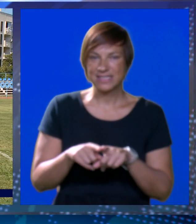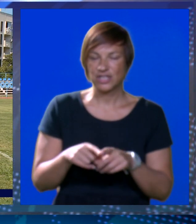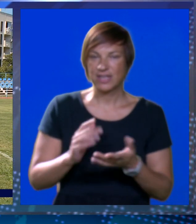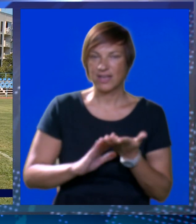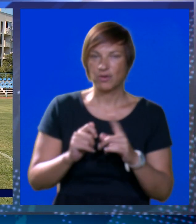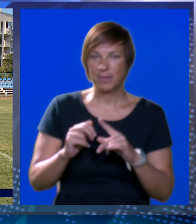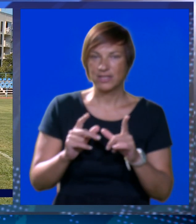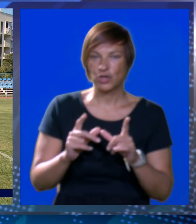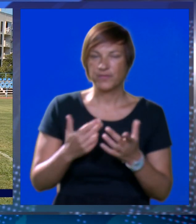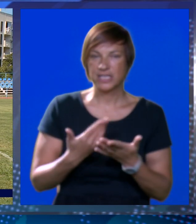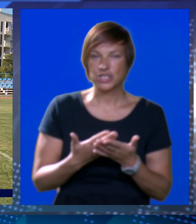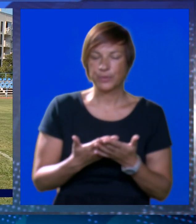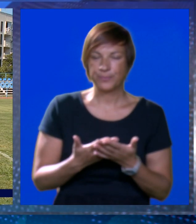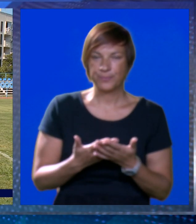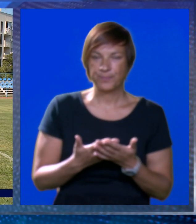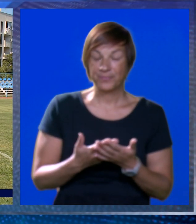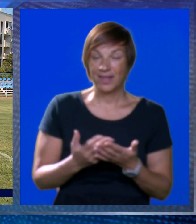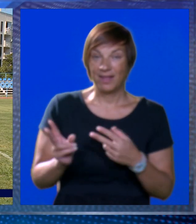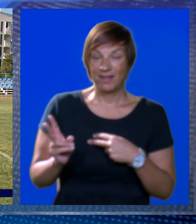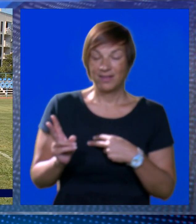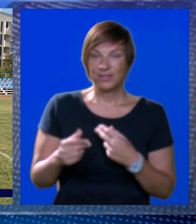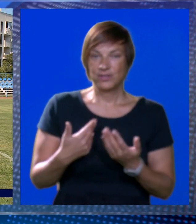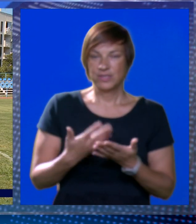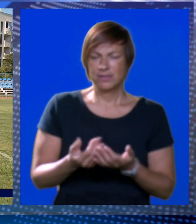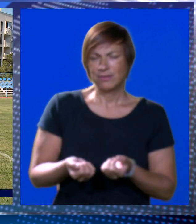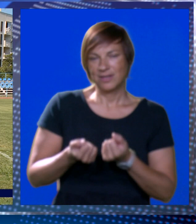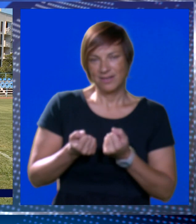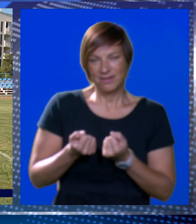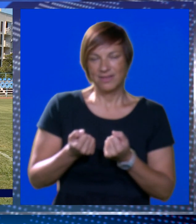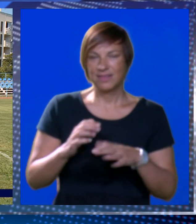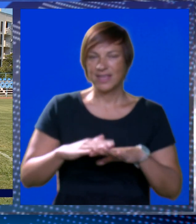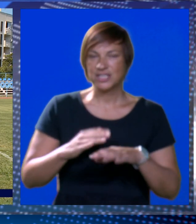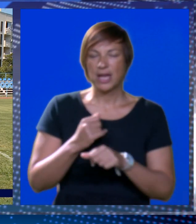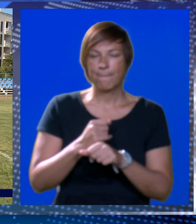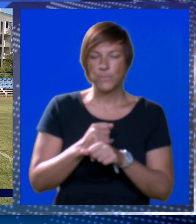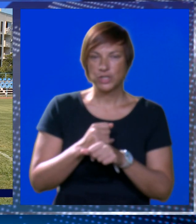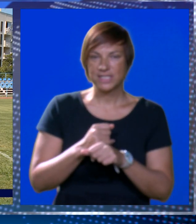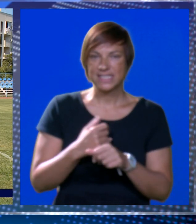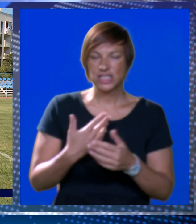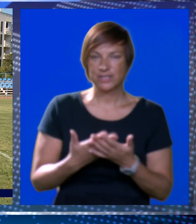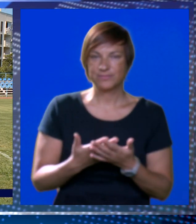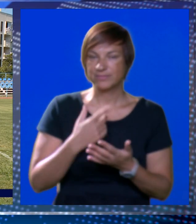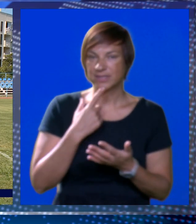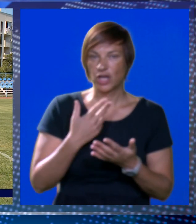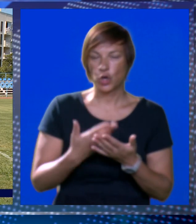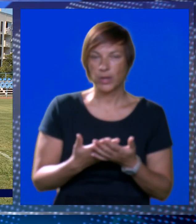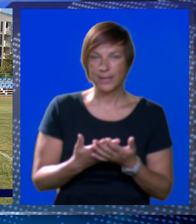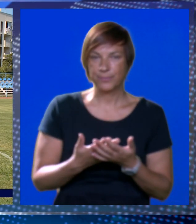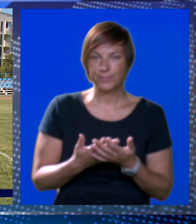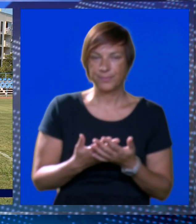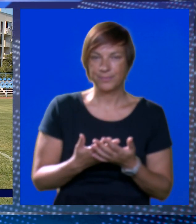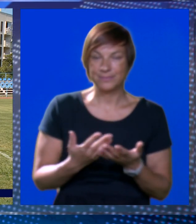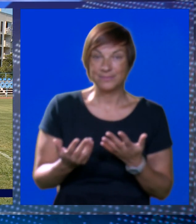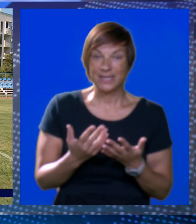isto tako u Metkoviću. Tako da je to u istinu baš jedan dosta složen posao koji